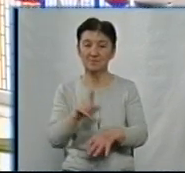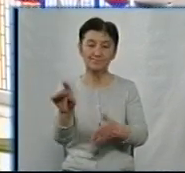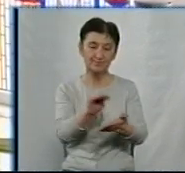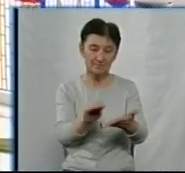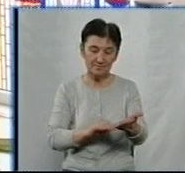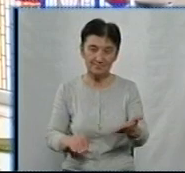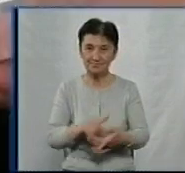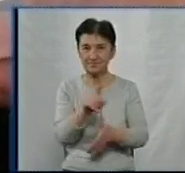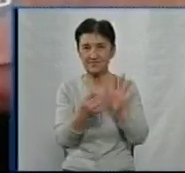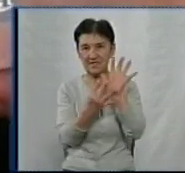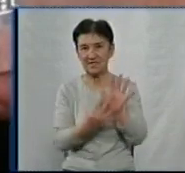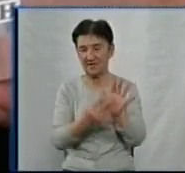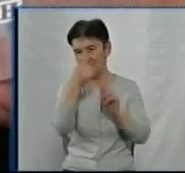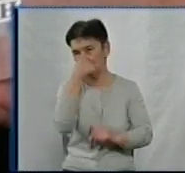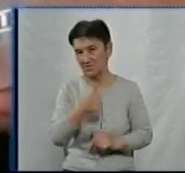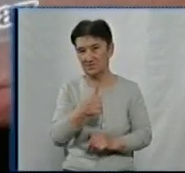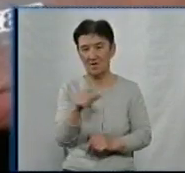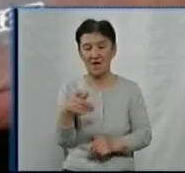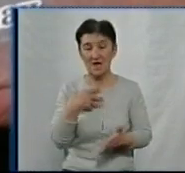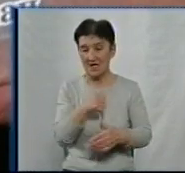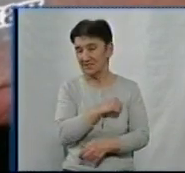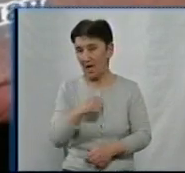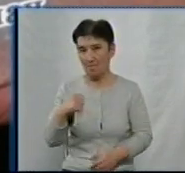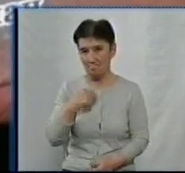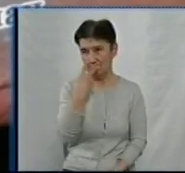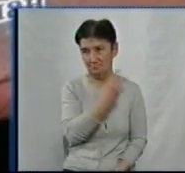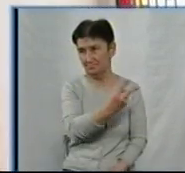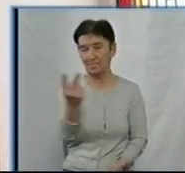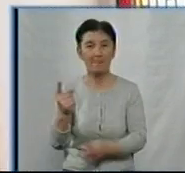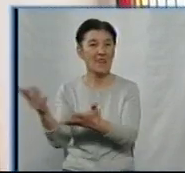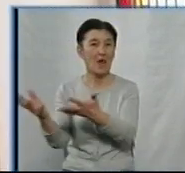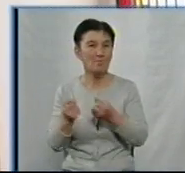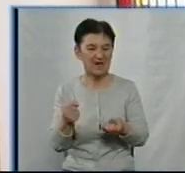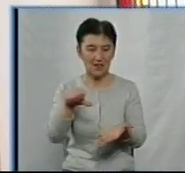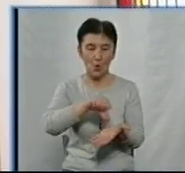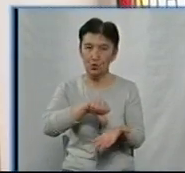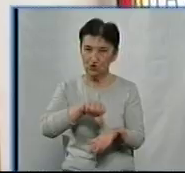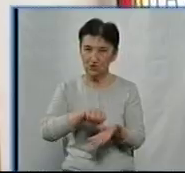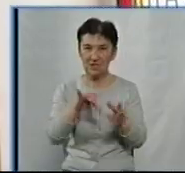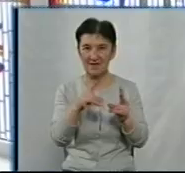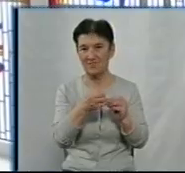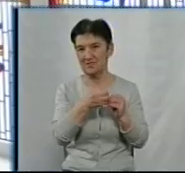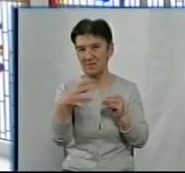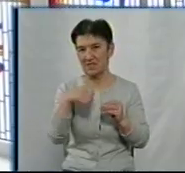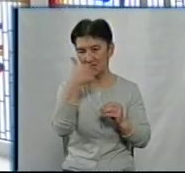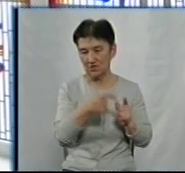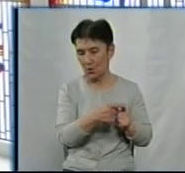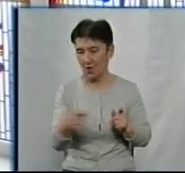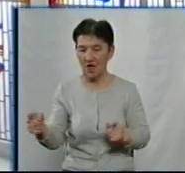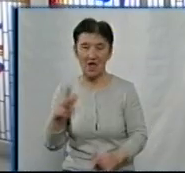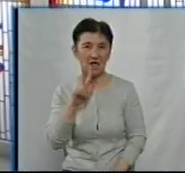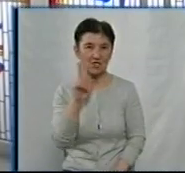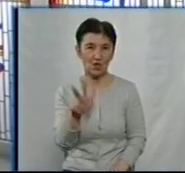за дев'ять місяців. Описав події, які бачив сам. Каже, брав участь у війні на Сході з 2015 року. Три роки